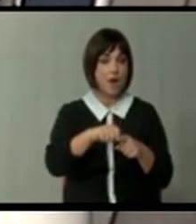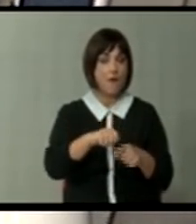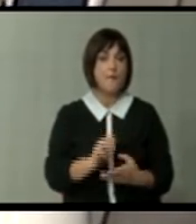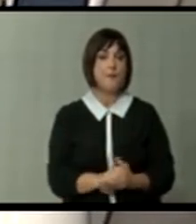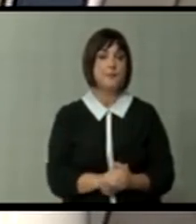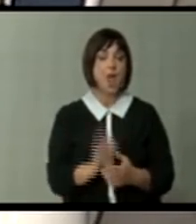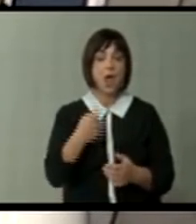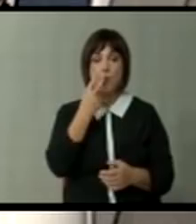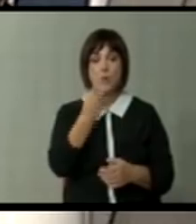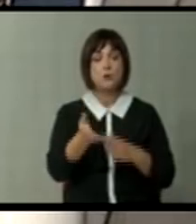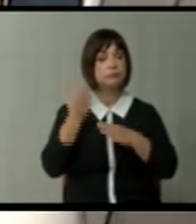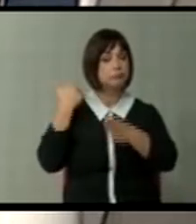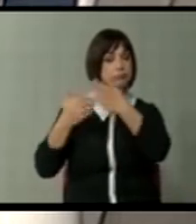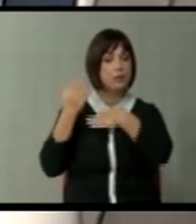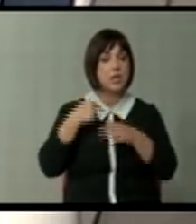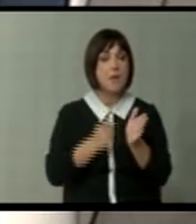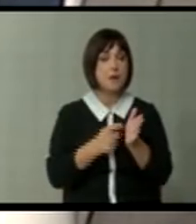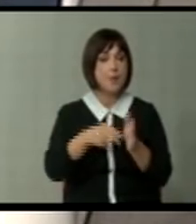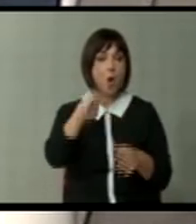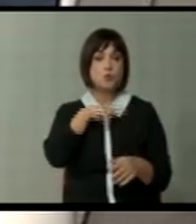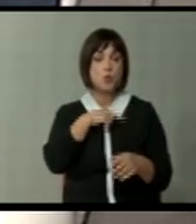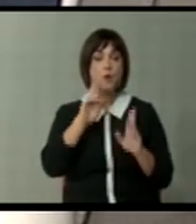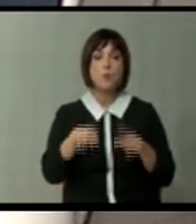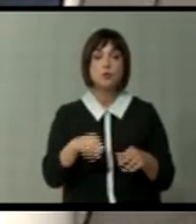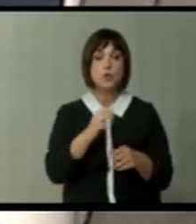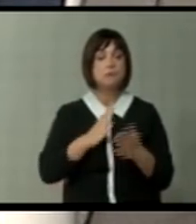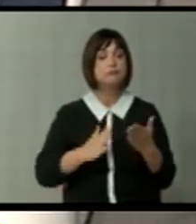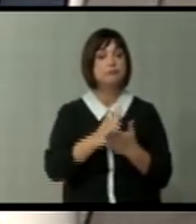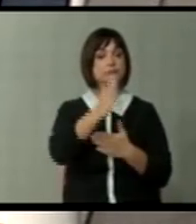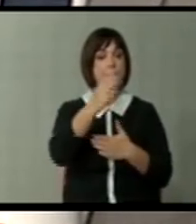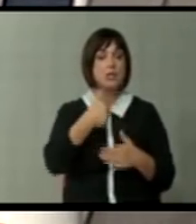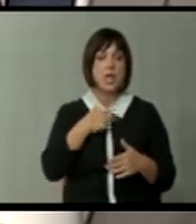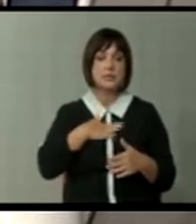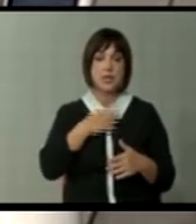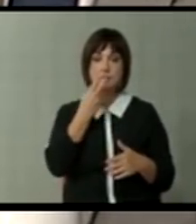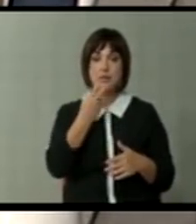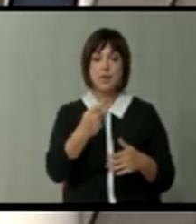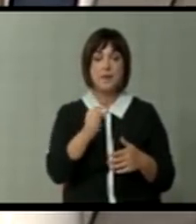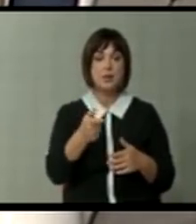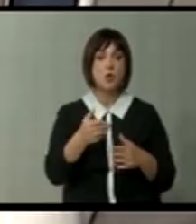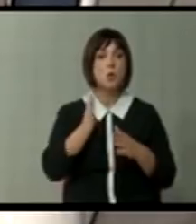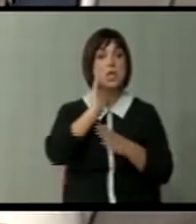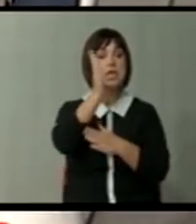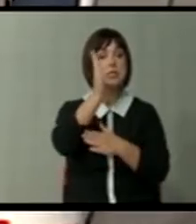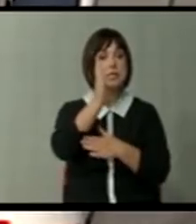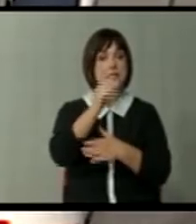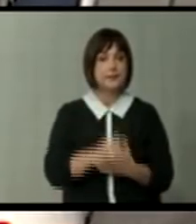Ако погледнеме на назад и ја бараме одговорността, може би ќе напредуваме. Но ја сакам да гледам малко кони днината.